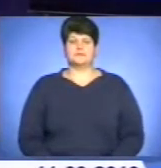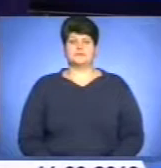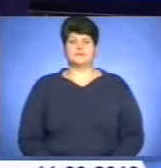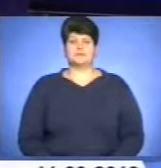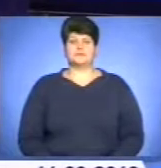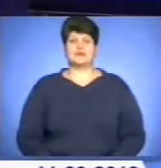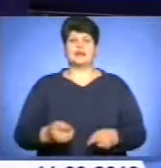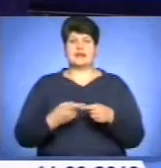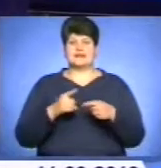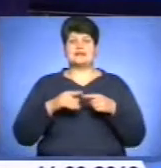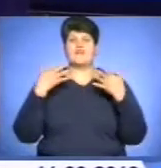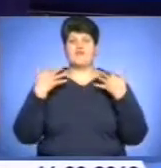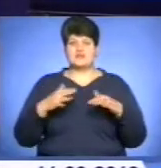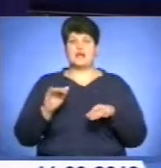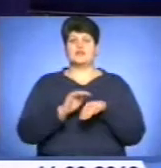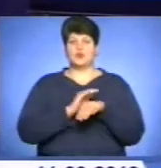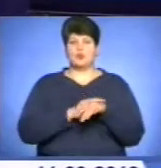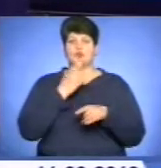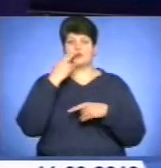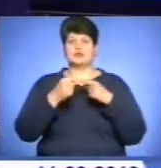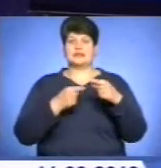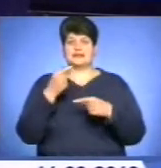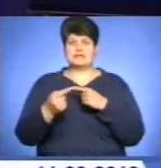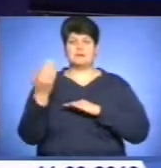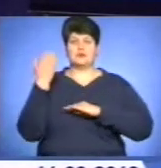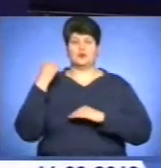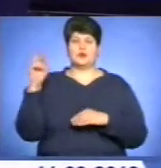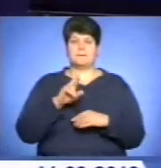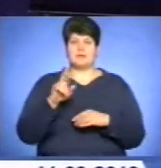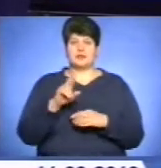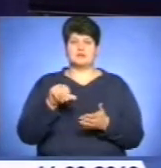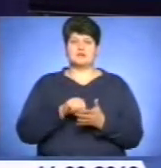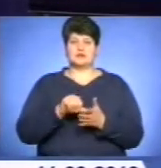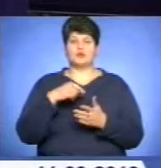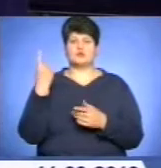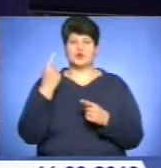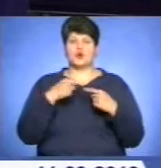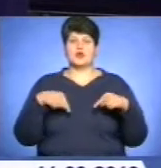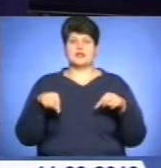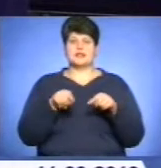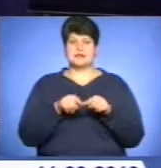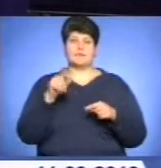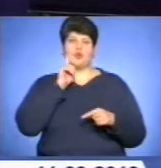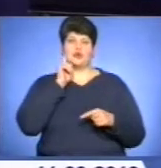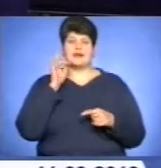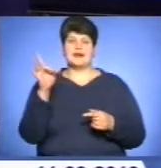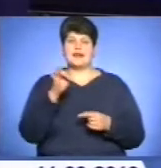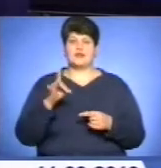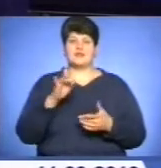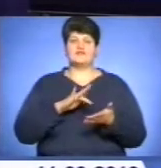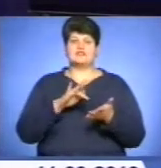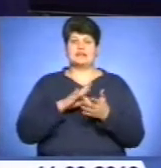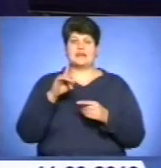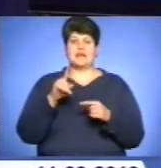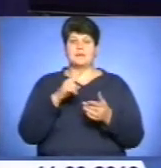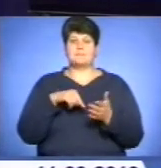І це вже стало доброю традицією. Минулої п'ятниці представники обласної організації «Молоді регіони» в центрі міста вітали